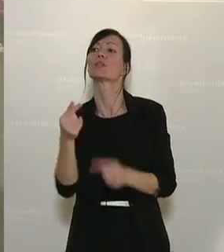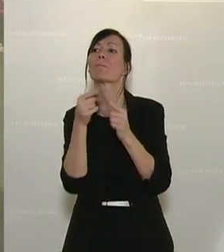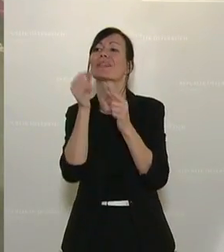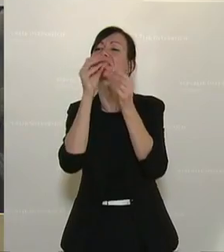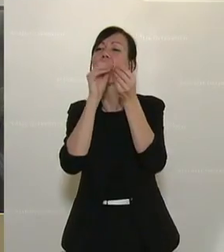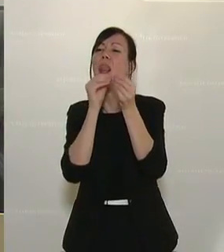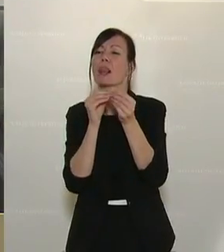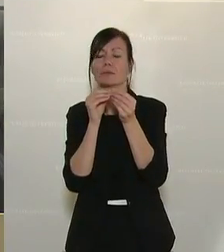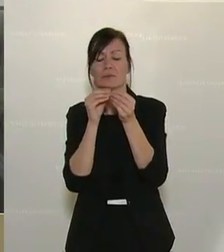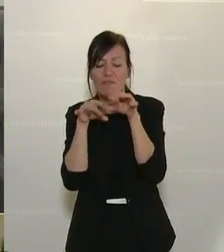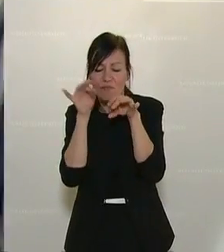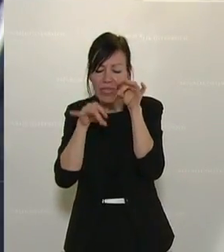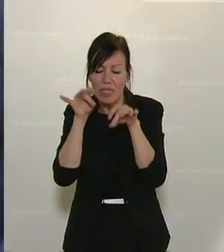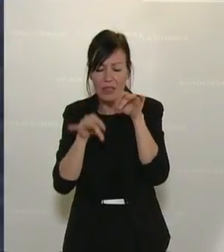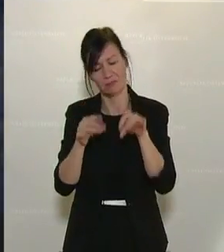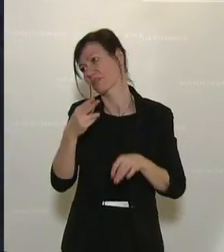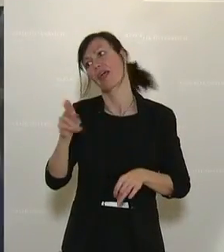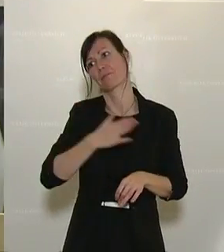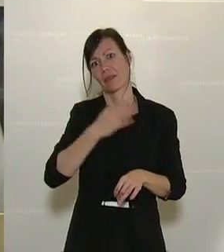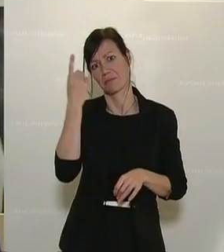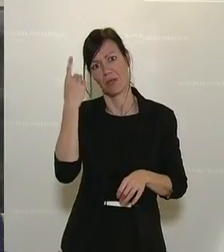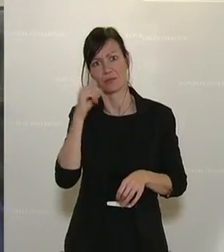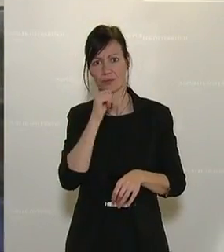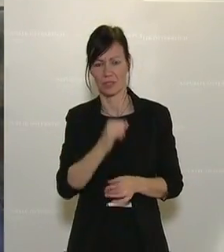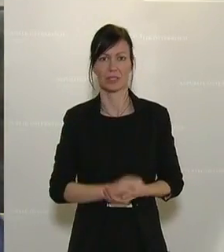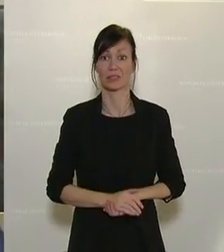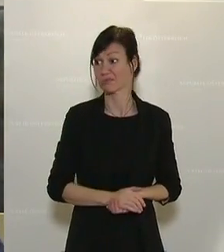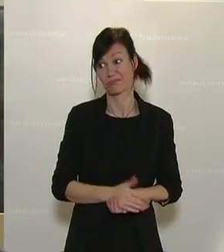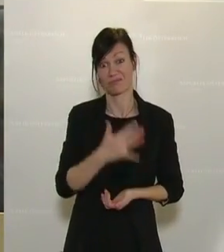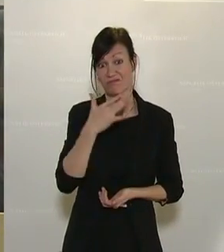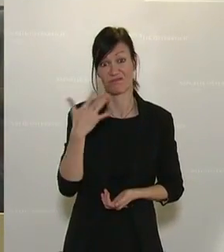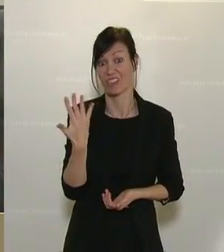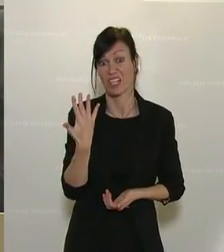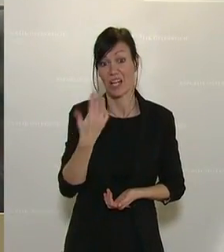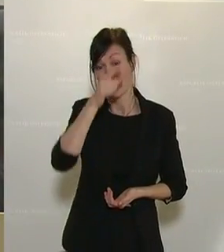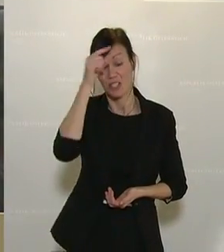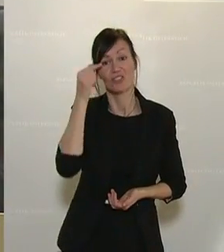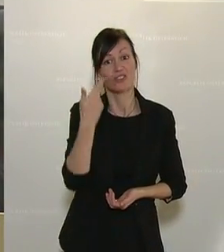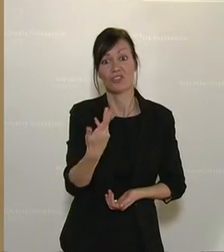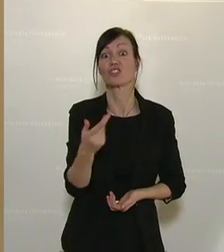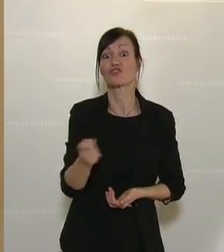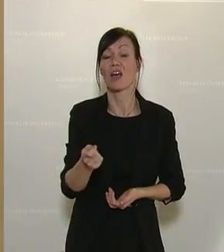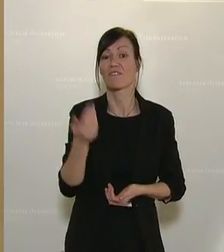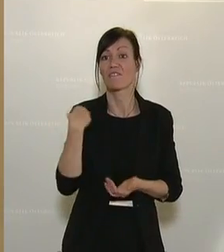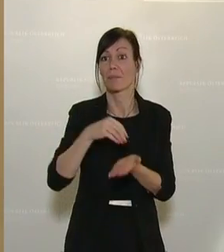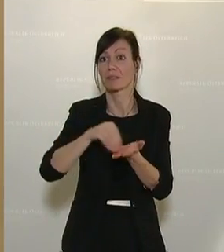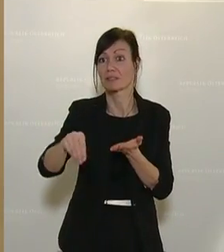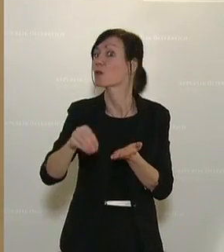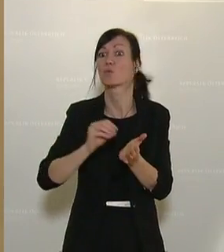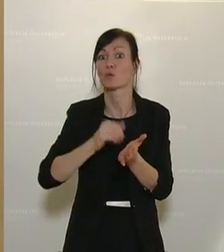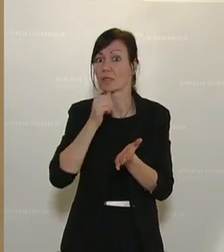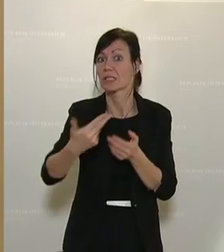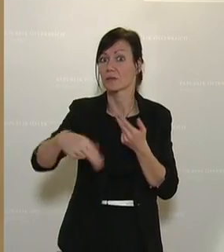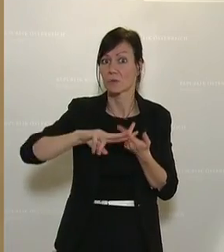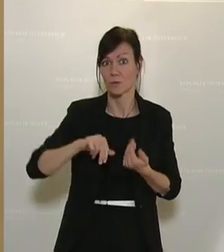Es sind meiner Meinung nach keine juristischen Spitzfindigkeiten. Es sind immer noch ganz, ganz viele Menschen in Österreich, die diese Strafen bezahlt haben, die sie immer noch